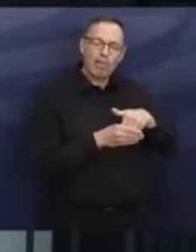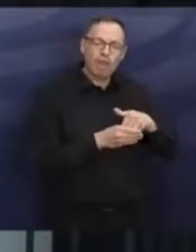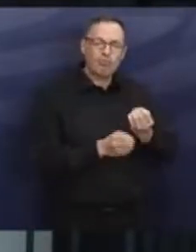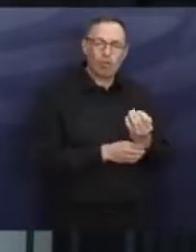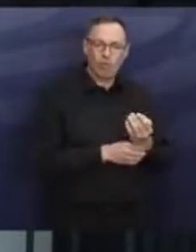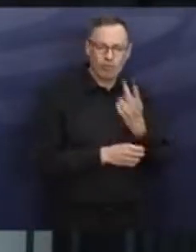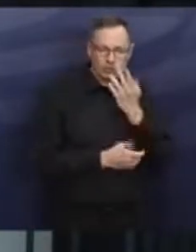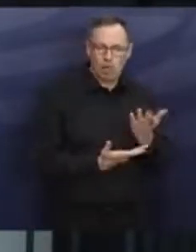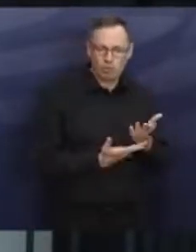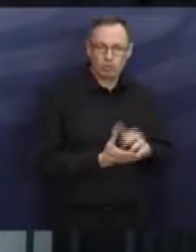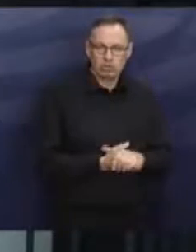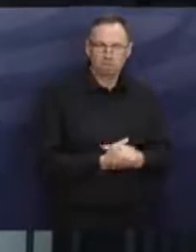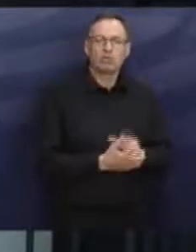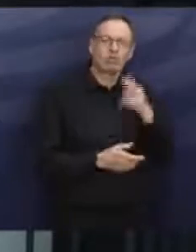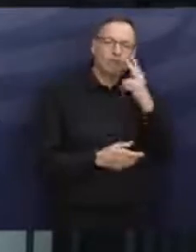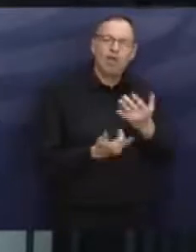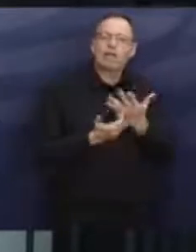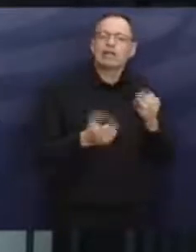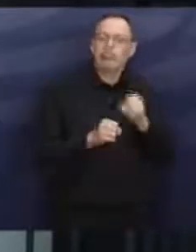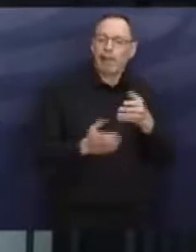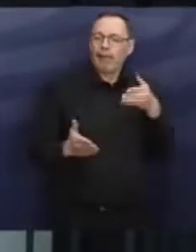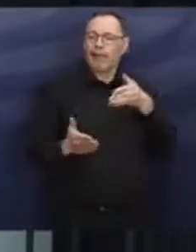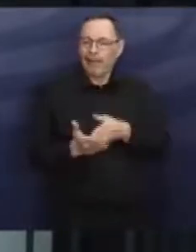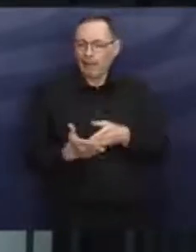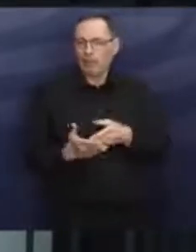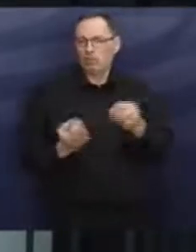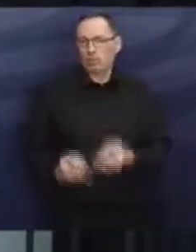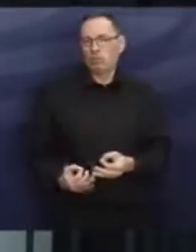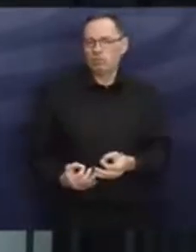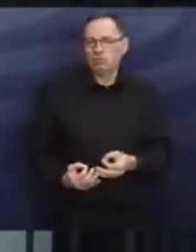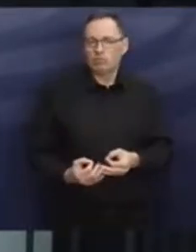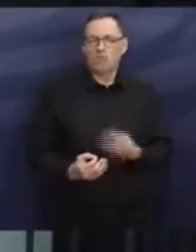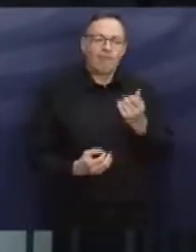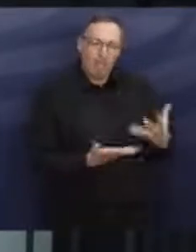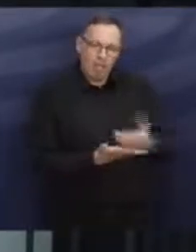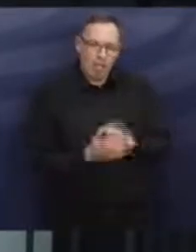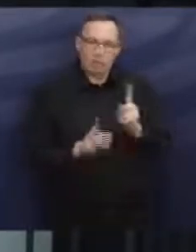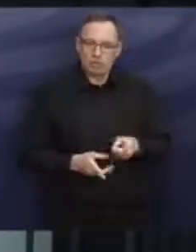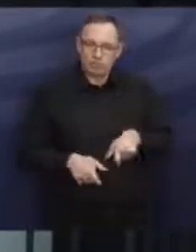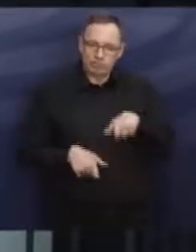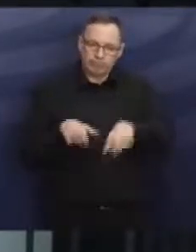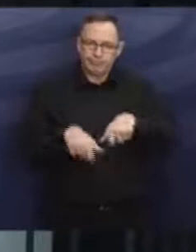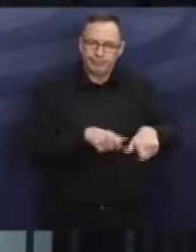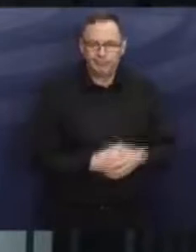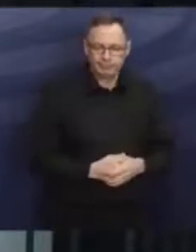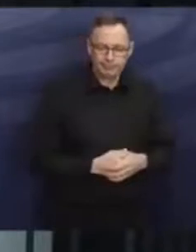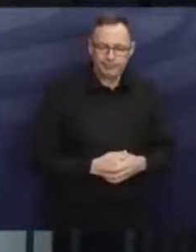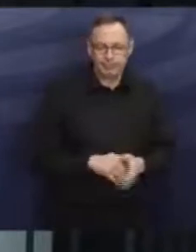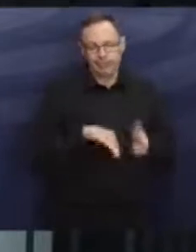was kann man eigentlich dagegen tun und wie viel Geld muss man in die Hand nehmen. Ein letztes Wort zu der Frage